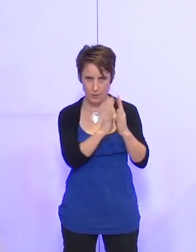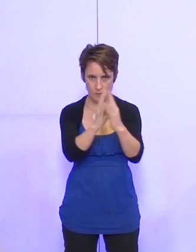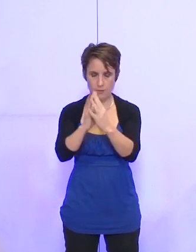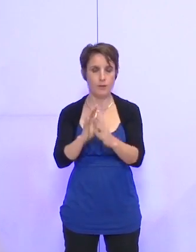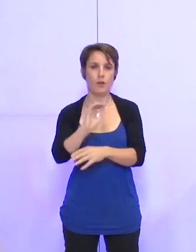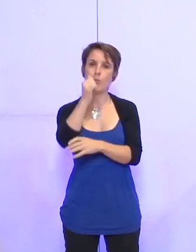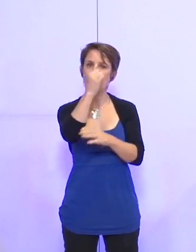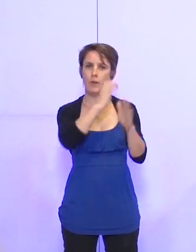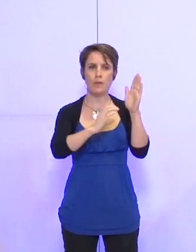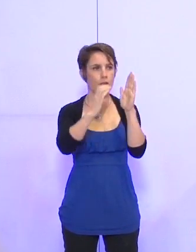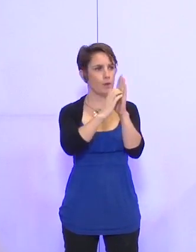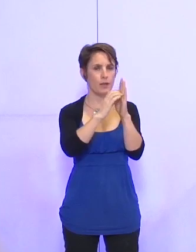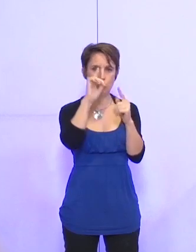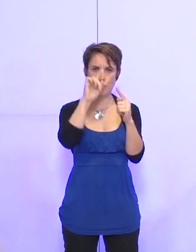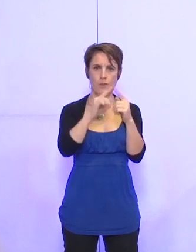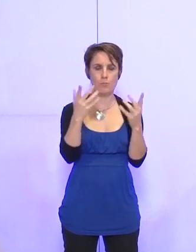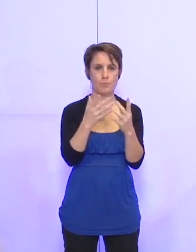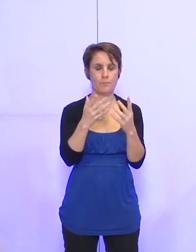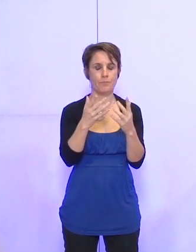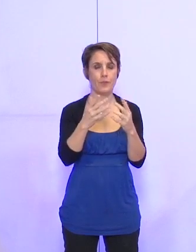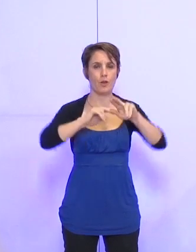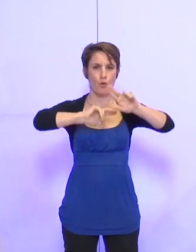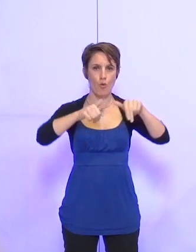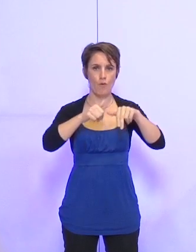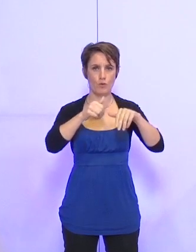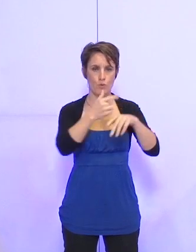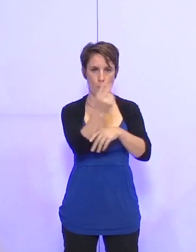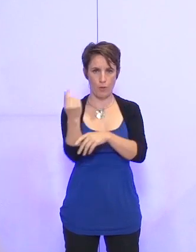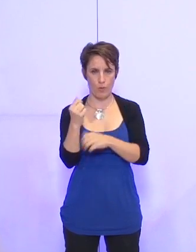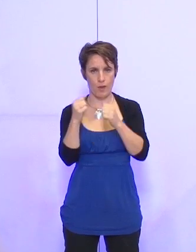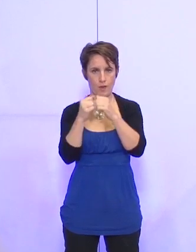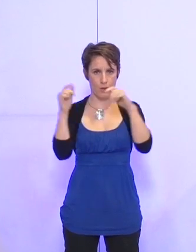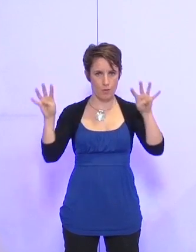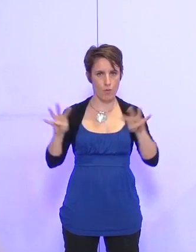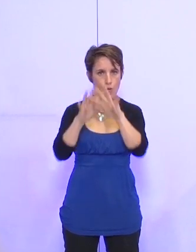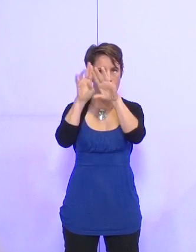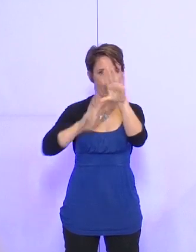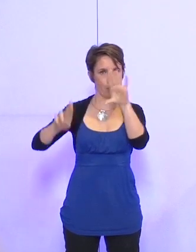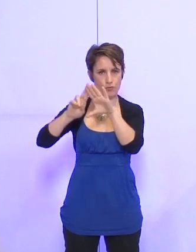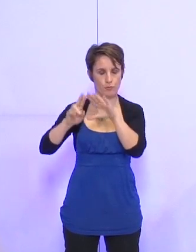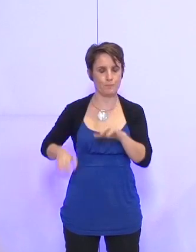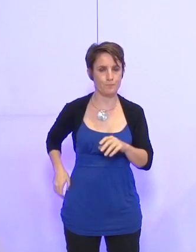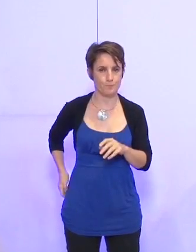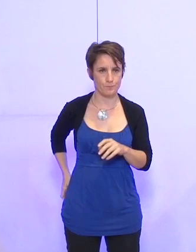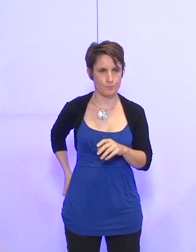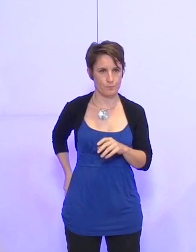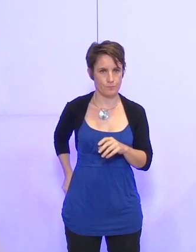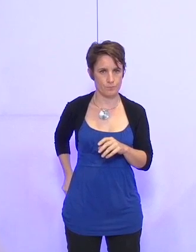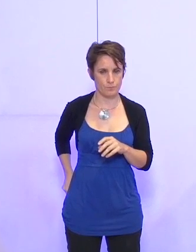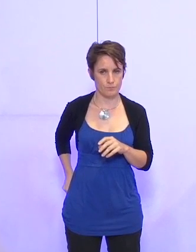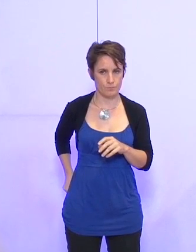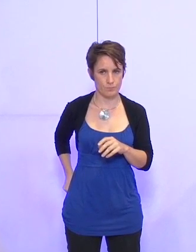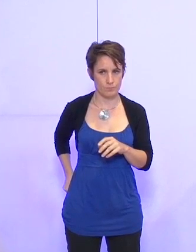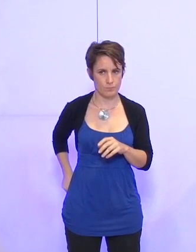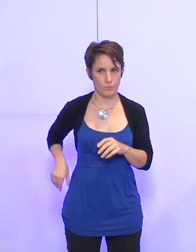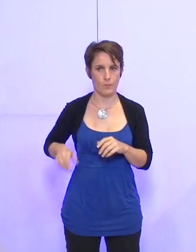porte sur la convention de partenariat avec la région Rhône-Alpes en ce qui concerne les projets de renouvellement urbain